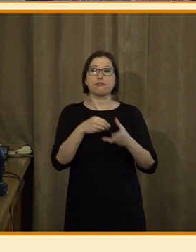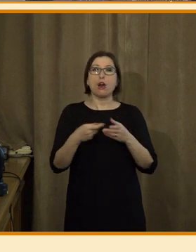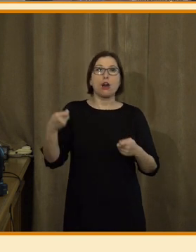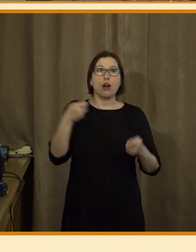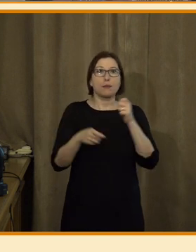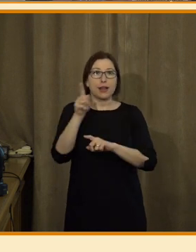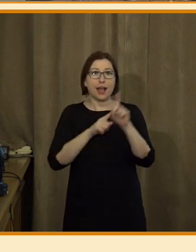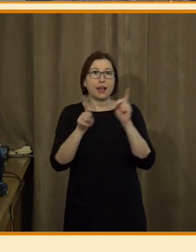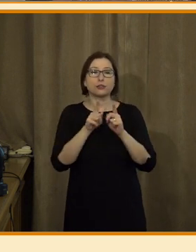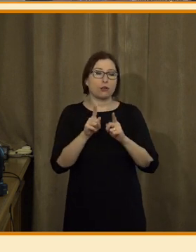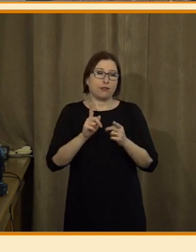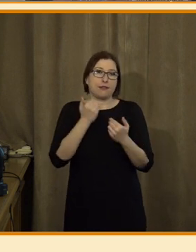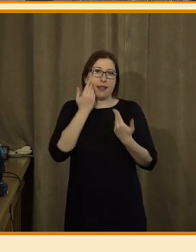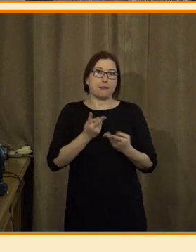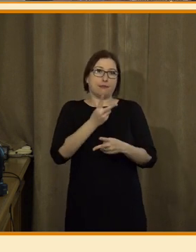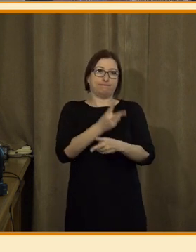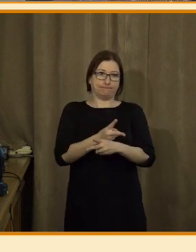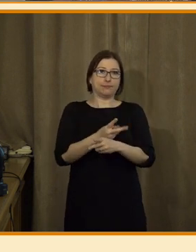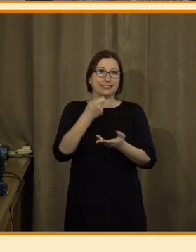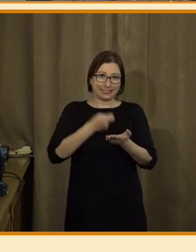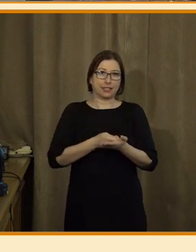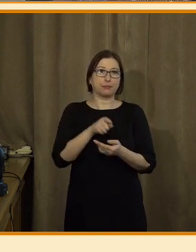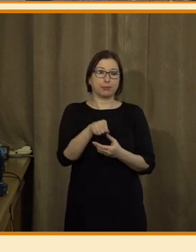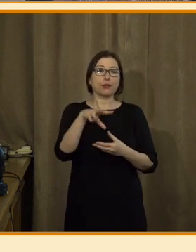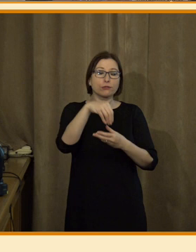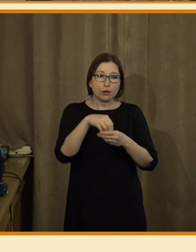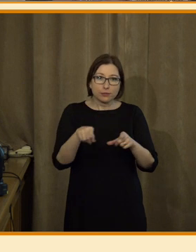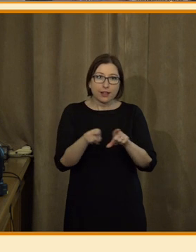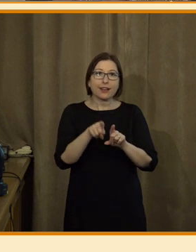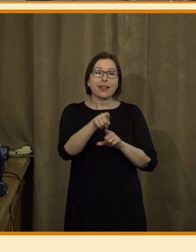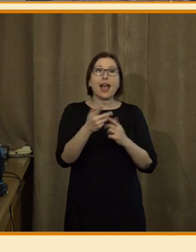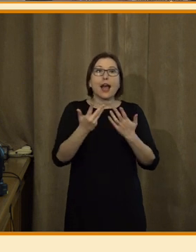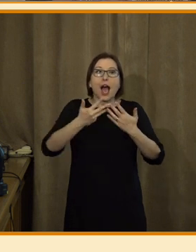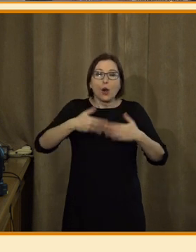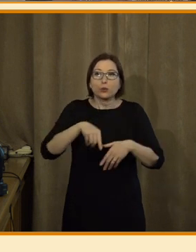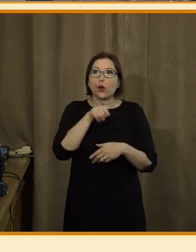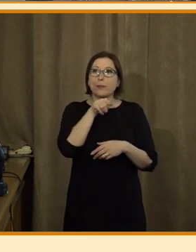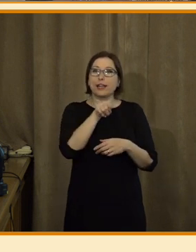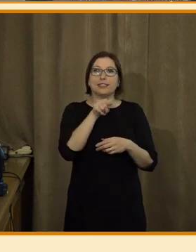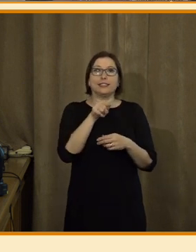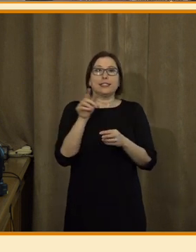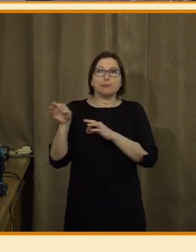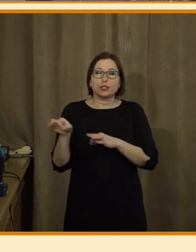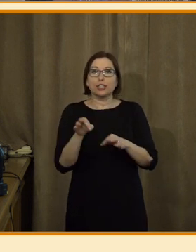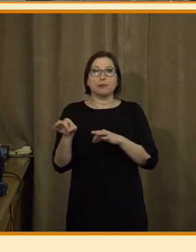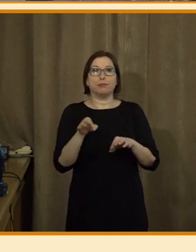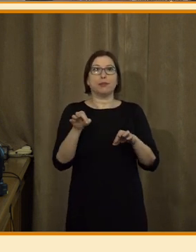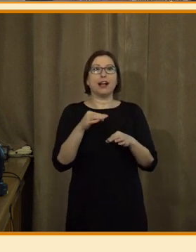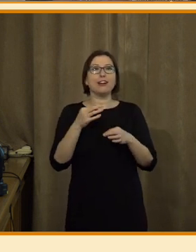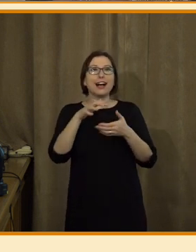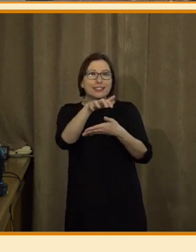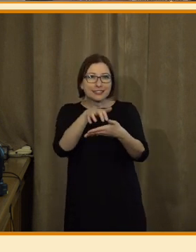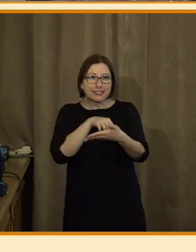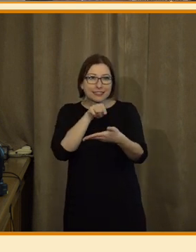podíl investigativy samozřejmě tam je a i do té automaticky připravené tvorby